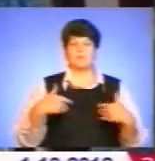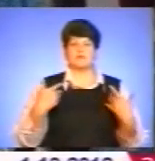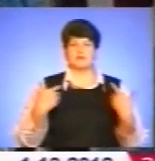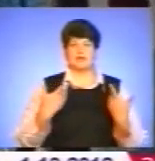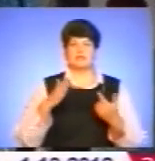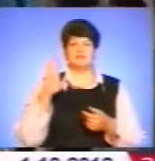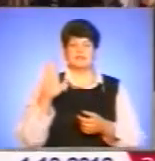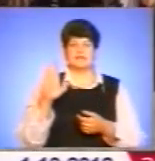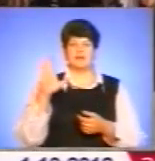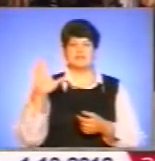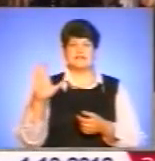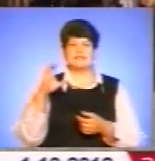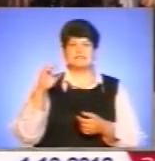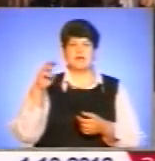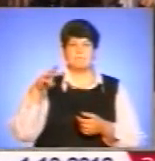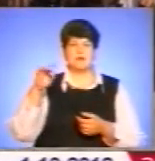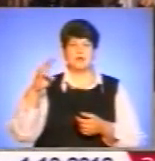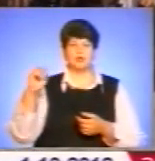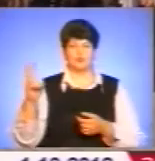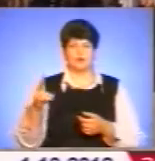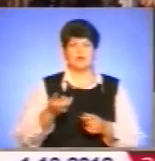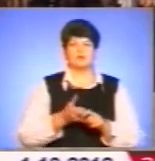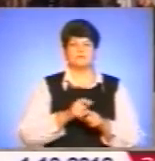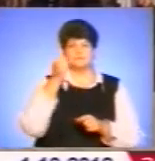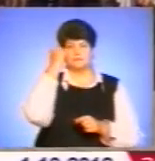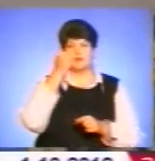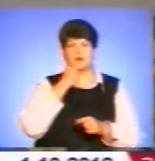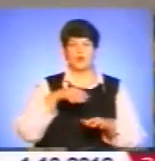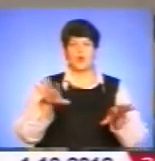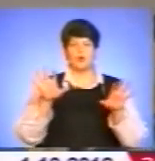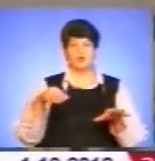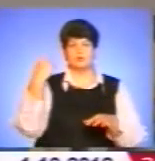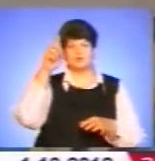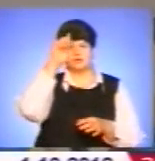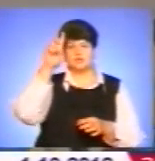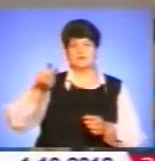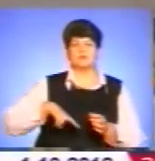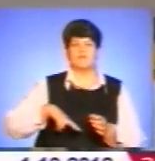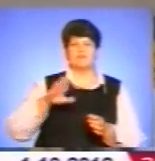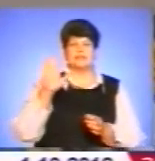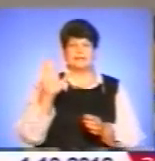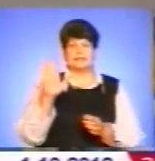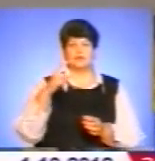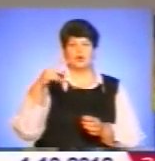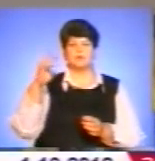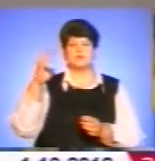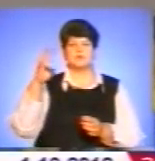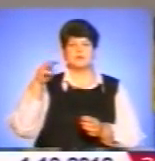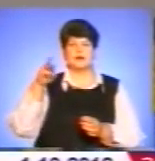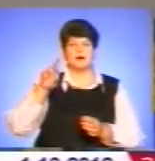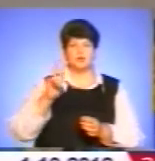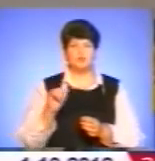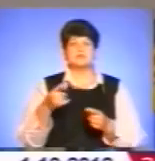Василій Семенюк. Я щиро дякую голові Тернопільської обласної держарміністрації Валентину Коптяну за